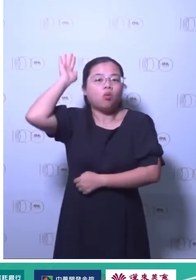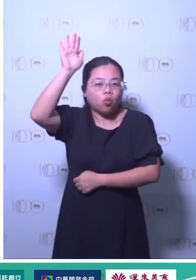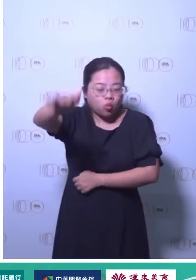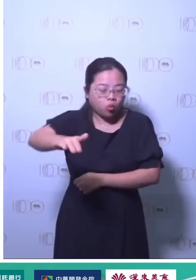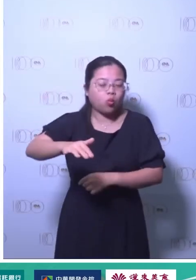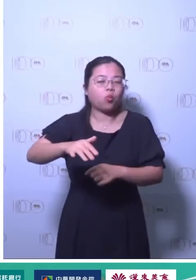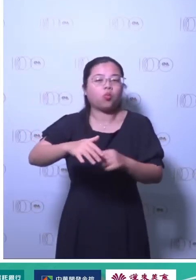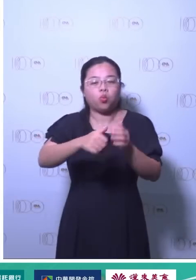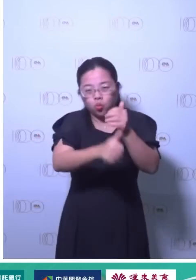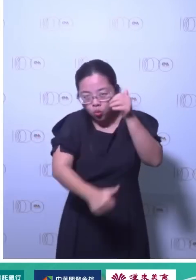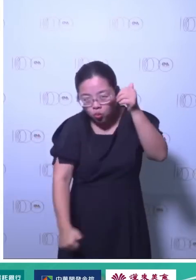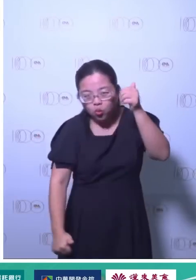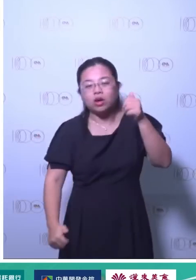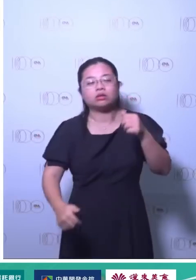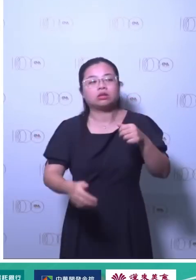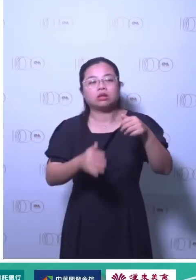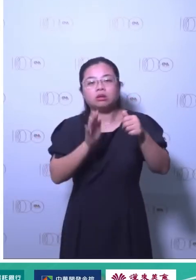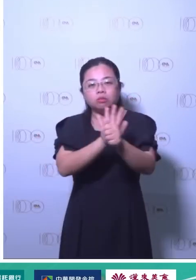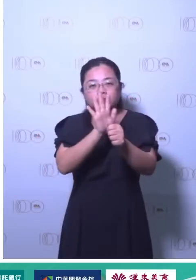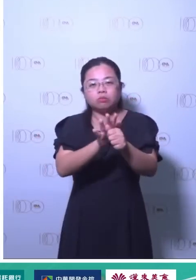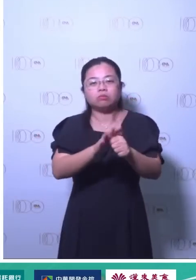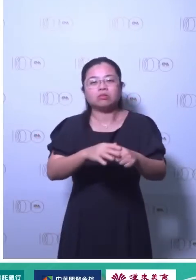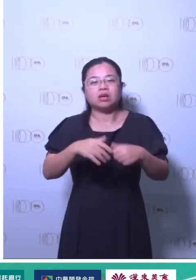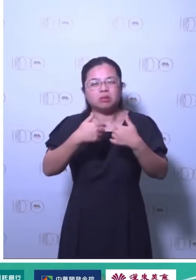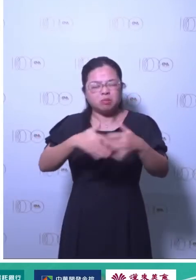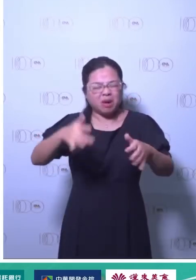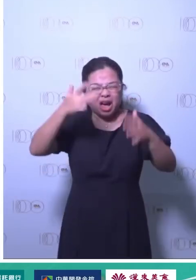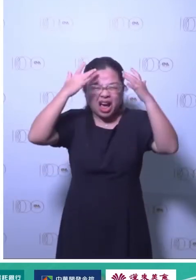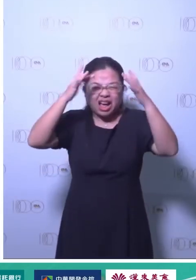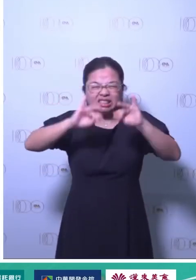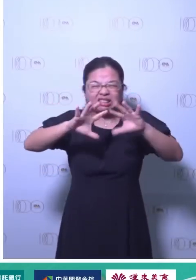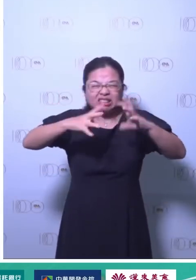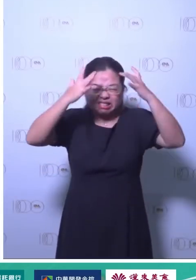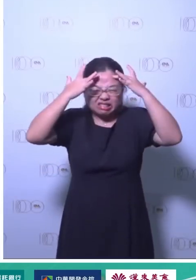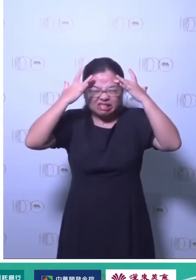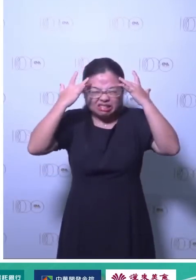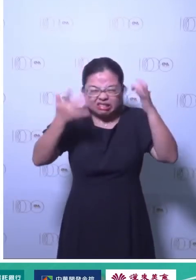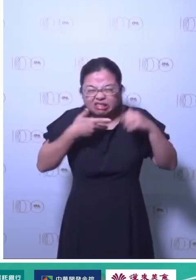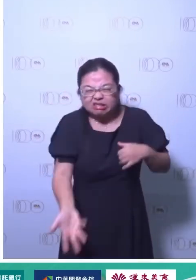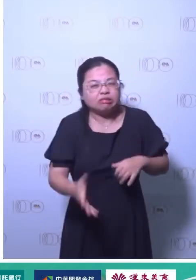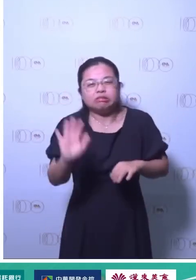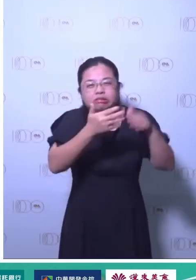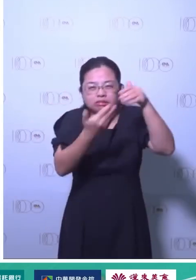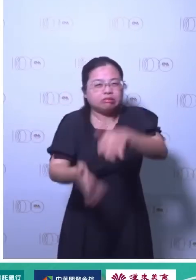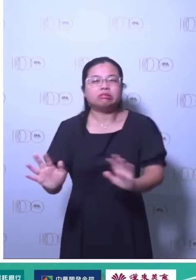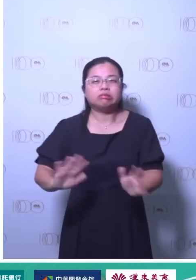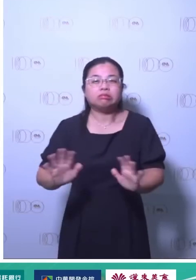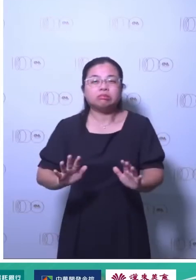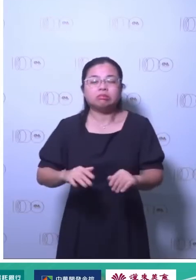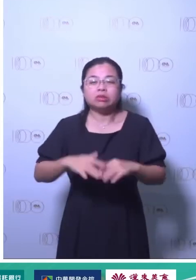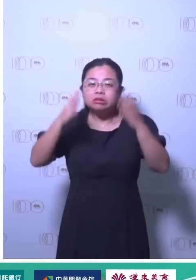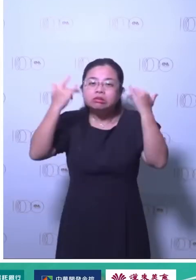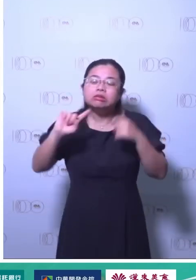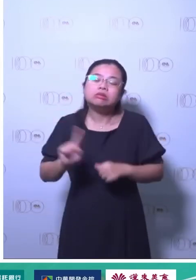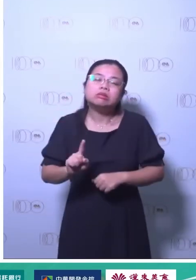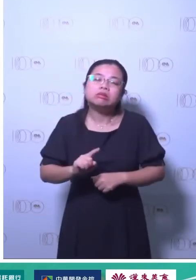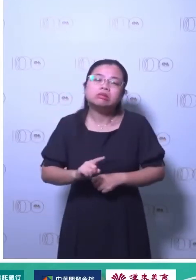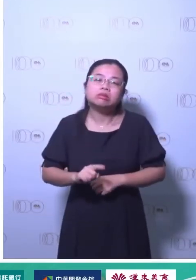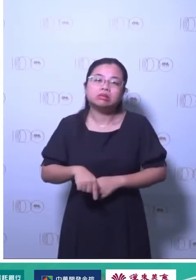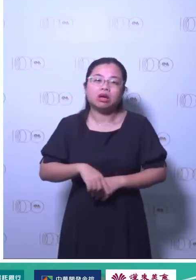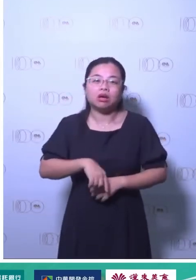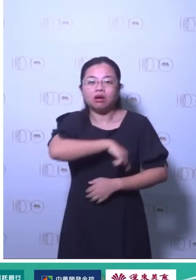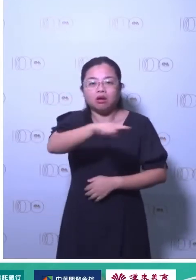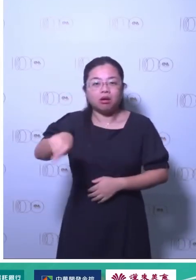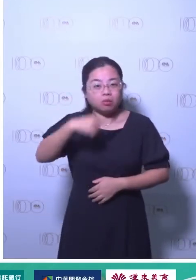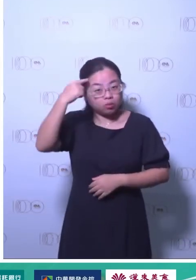希望在世纪末世纪末大概是2100年就在座各位包含我在那里我们可能都看不到那我们现在为什么要努力其实我们现在努力是为